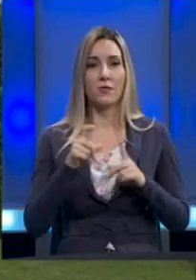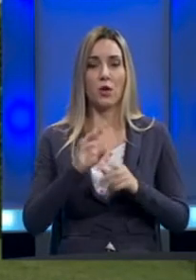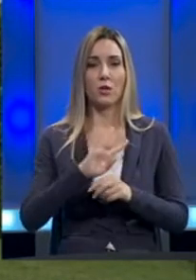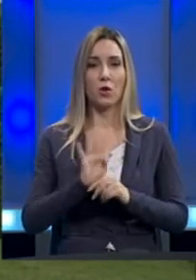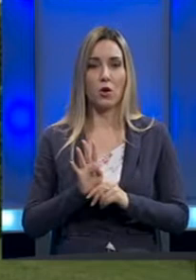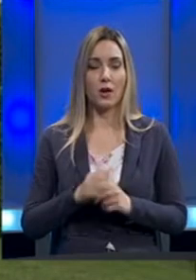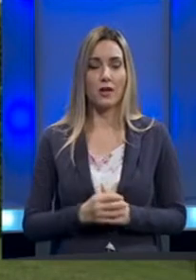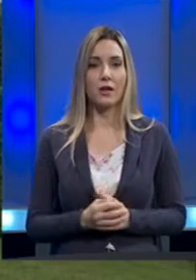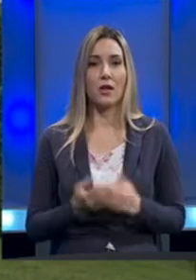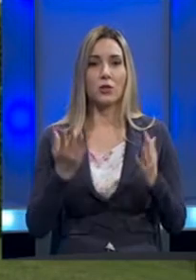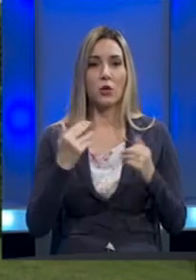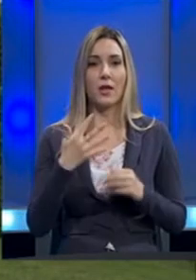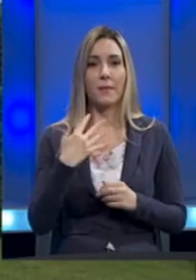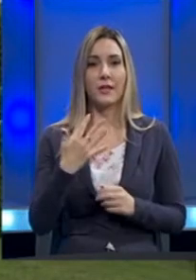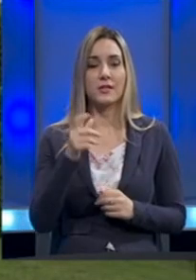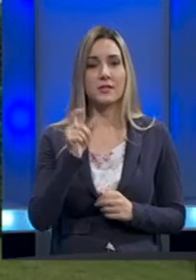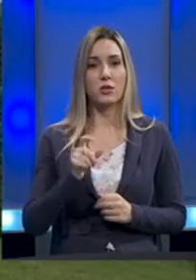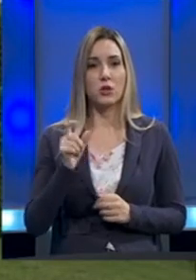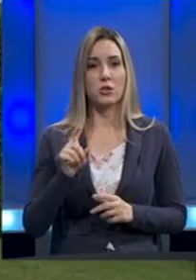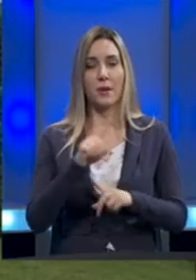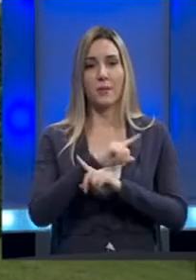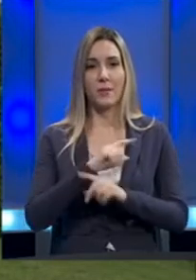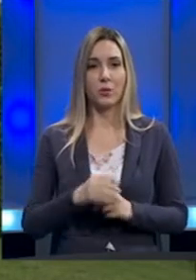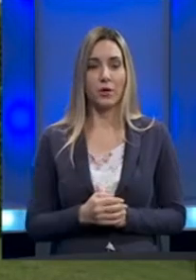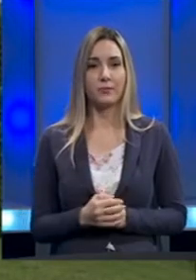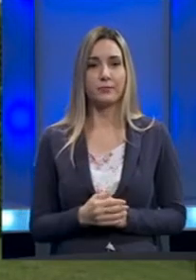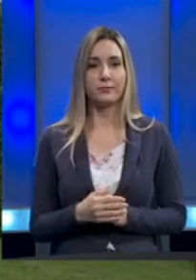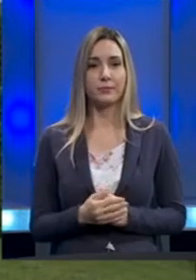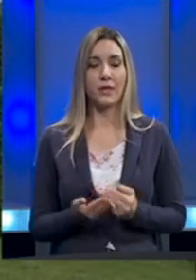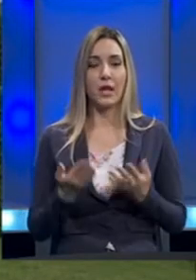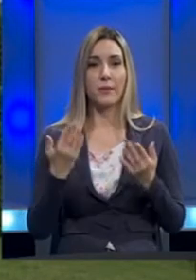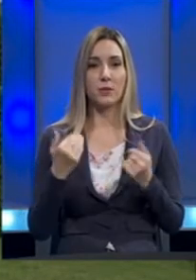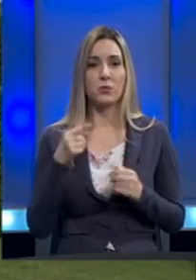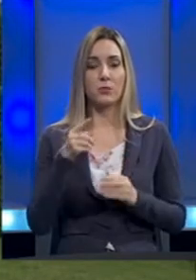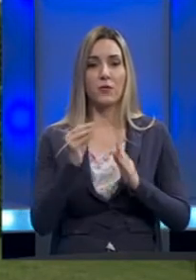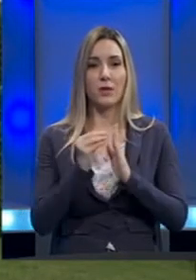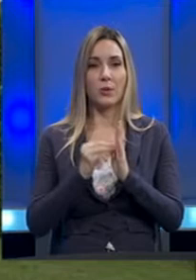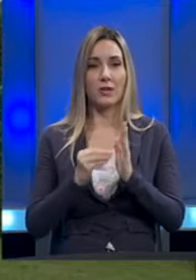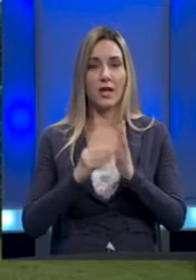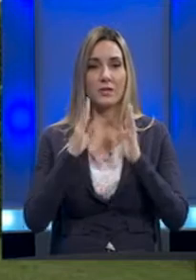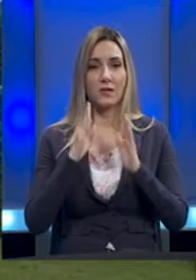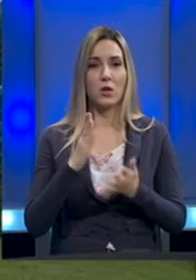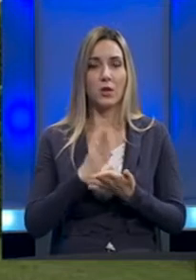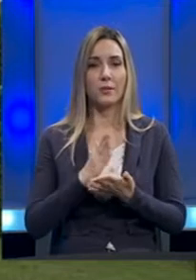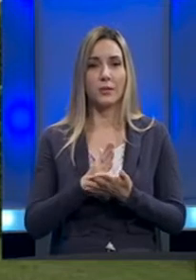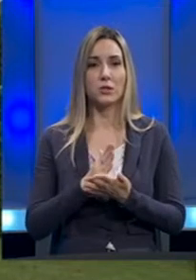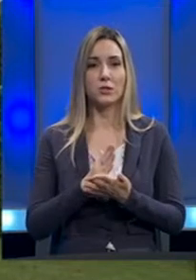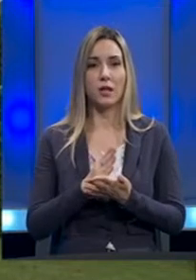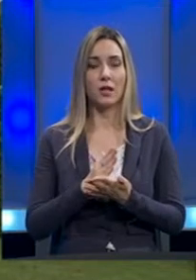virusa korona, dok je 50 osoba preminulo. Međutim, ovi podaci, vjerujem, bit će